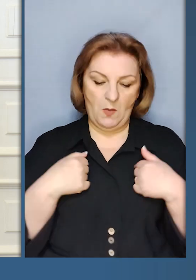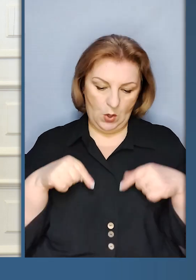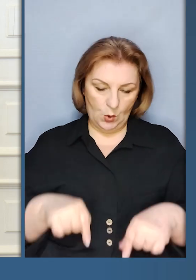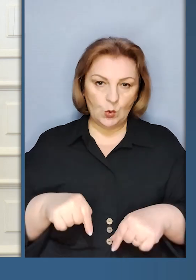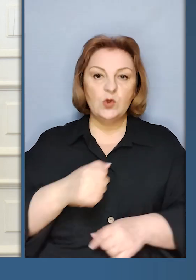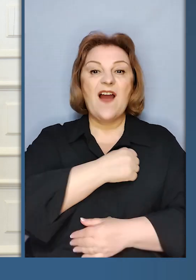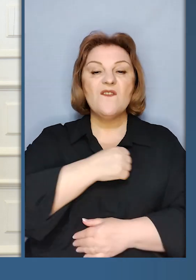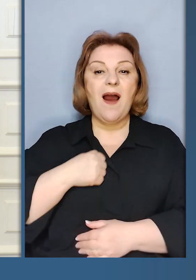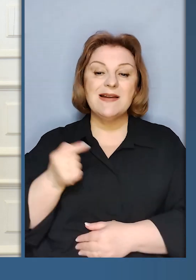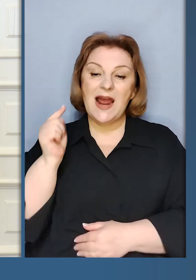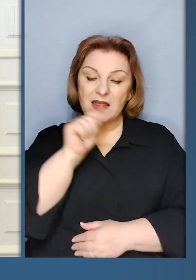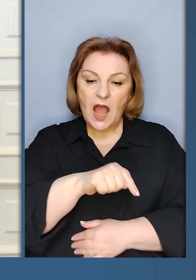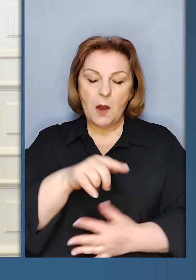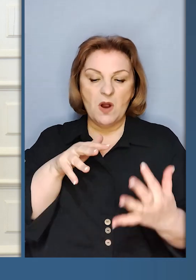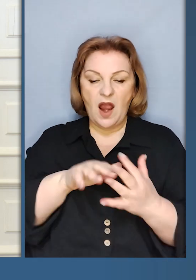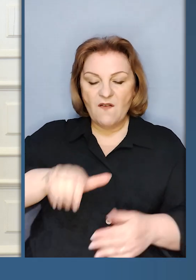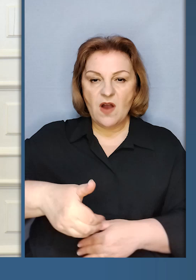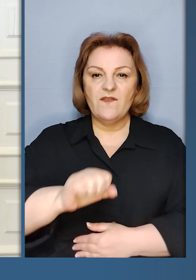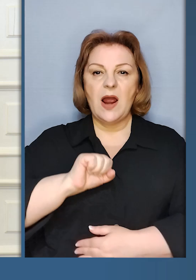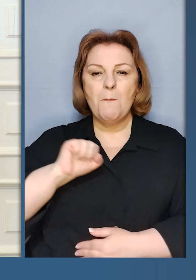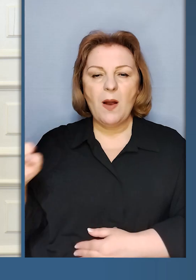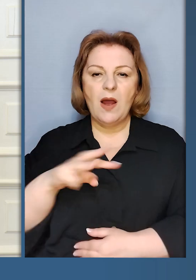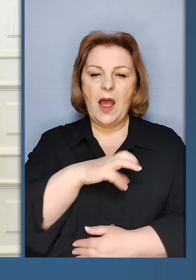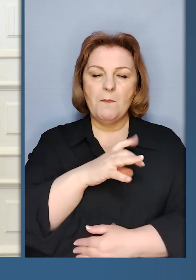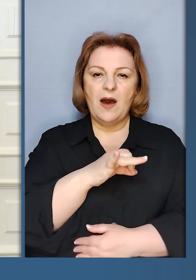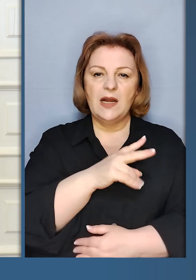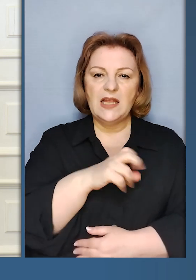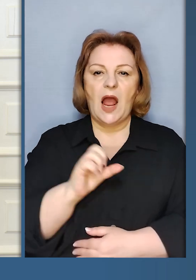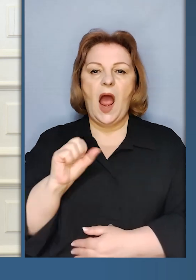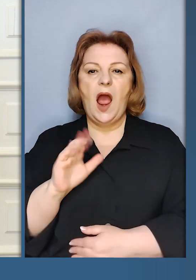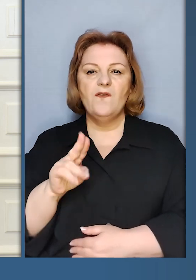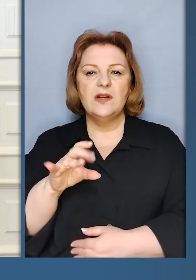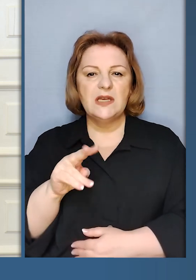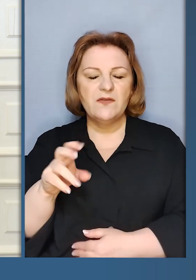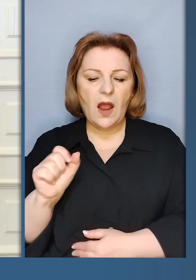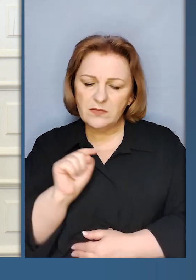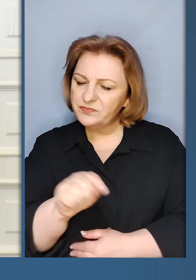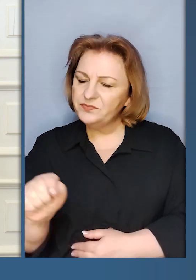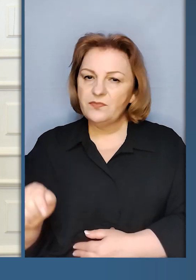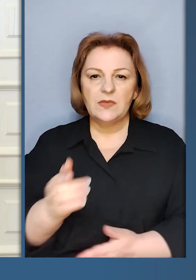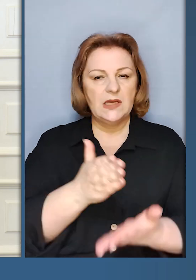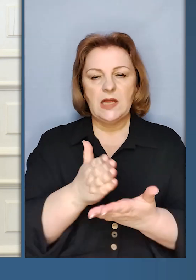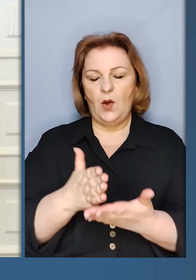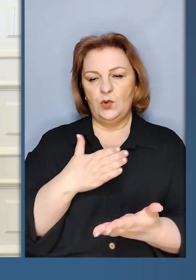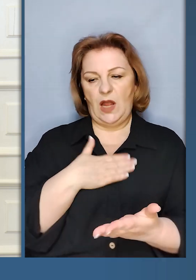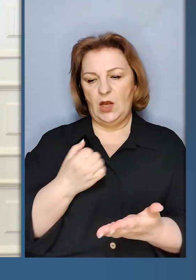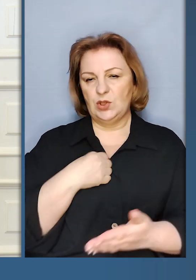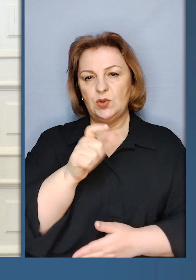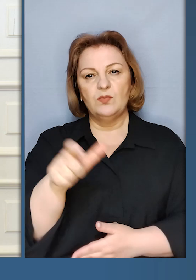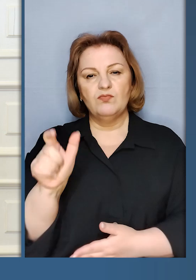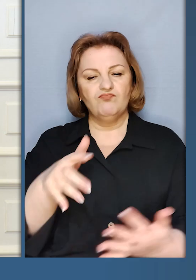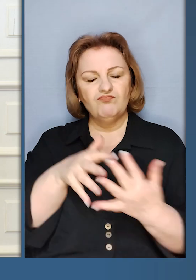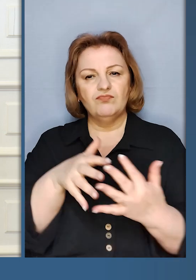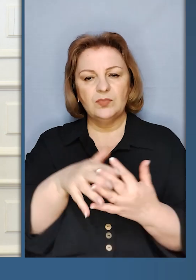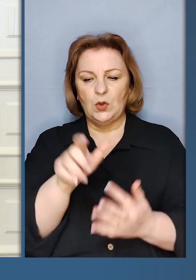сьогодні, ми тут, в Варшаві, але там, в окопах Бахмуту і Мар'їнки, Авдіївки, там знаходяться наші